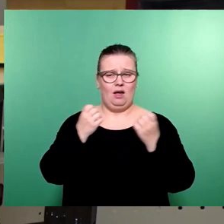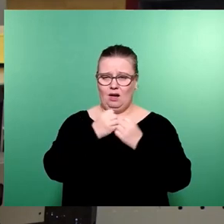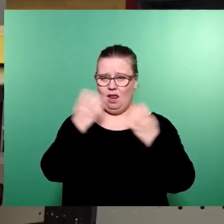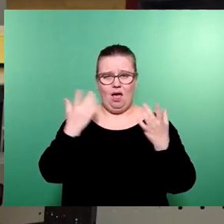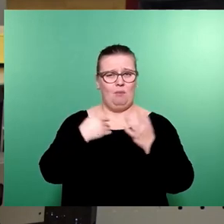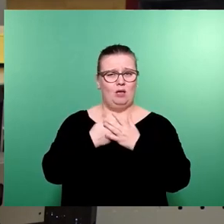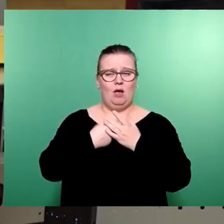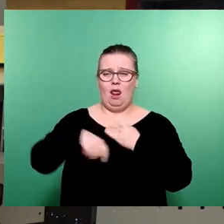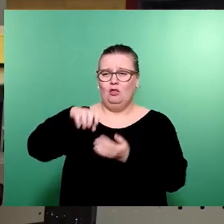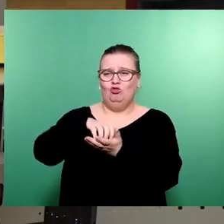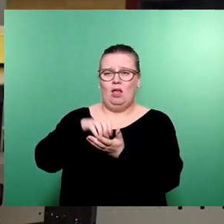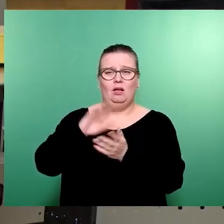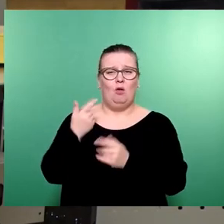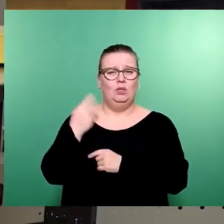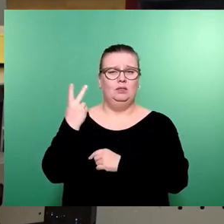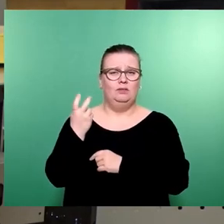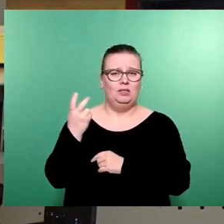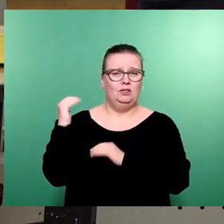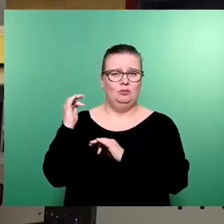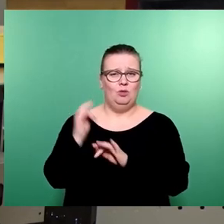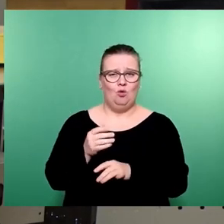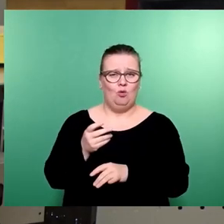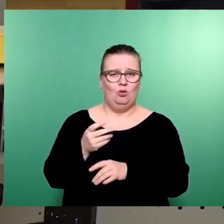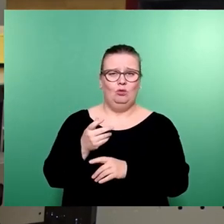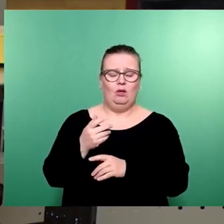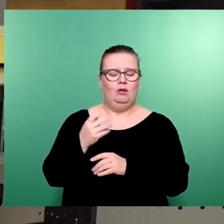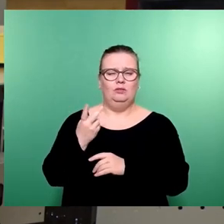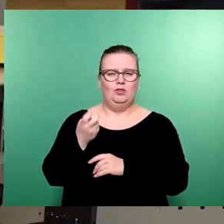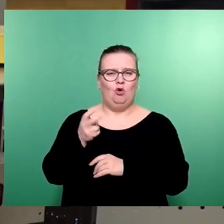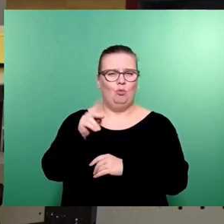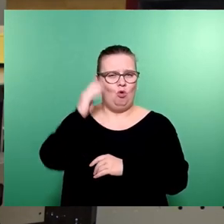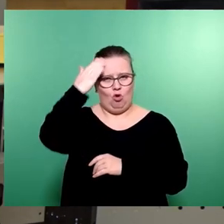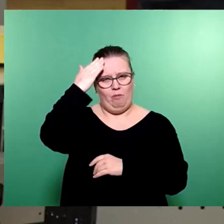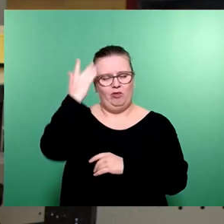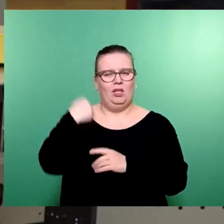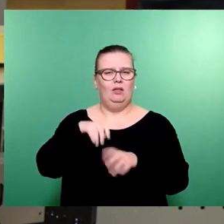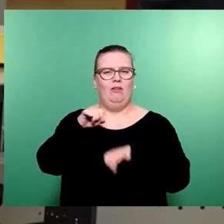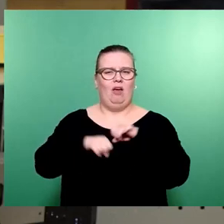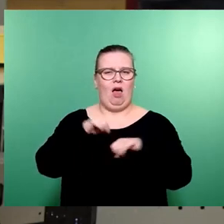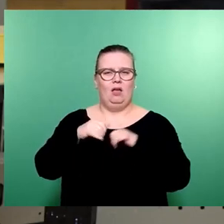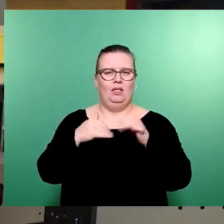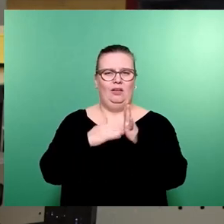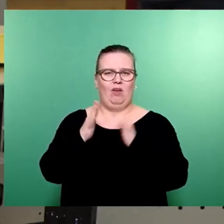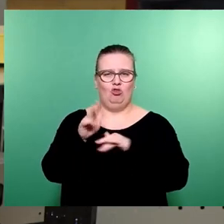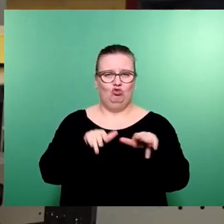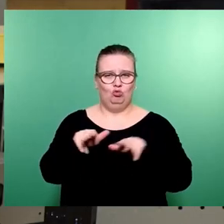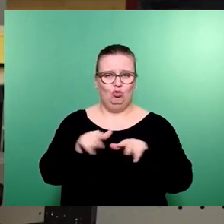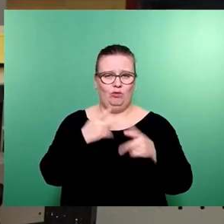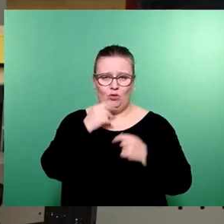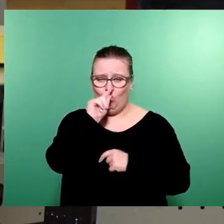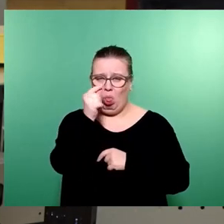stecken da ungefähr 20 oder mehr Euro pro Kopf und Jahr in die Radinfrastruktur. Wir machen nur einen Bruchteil davon.